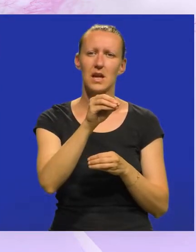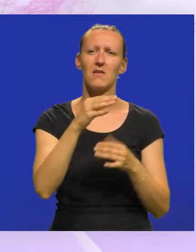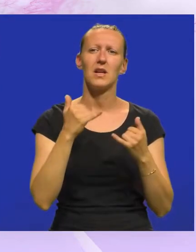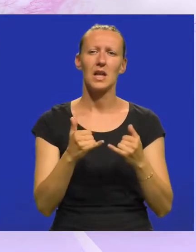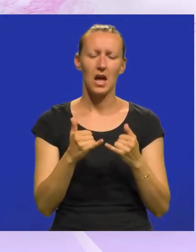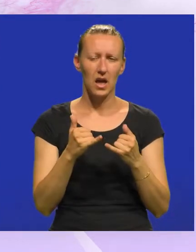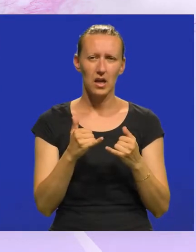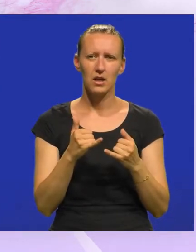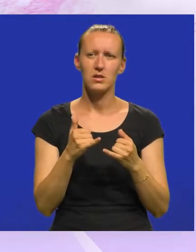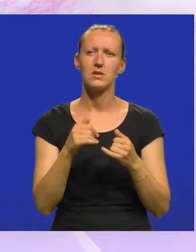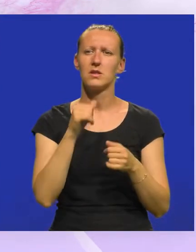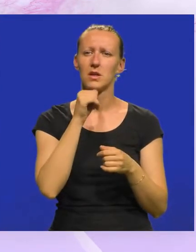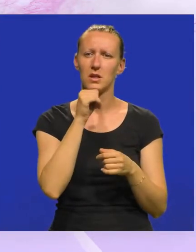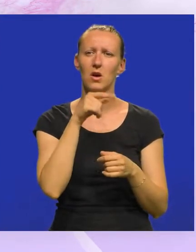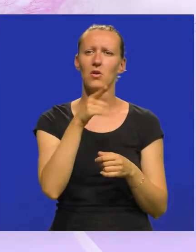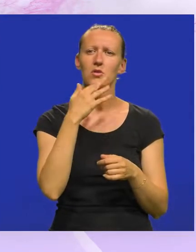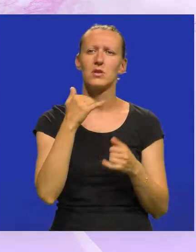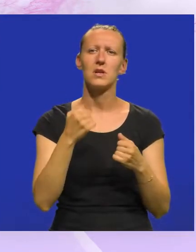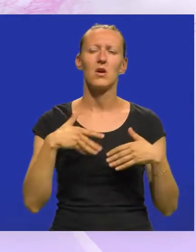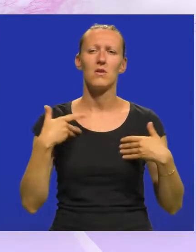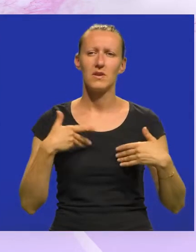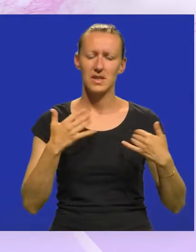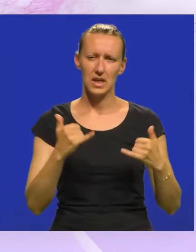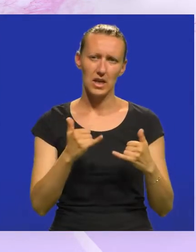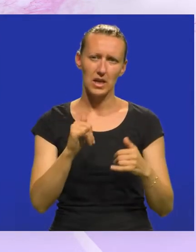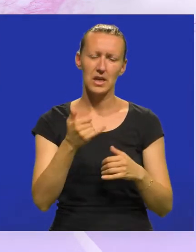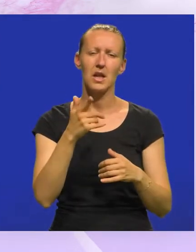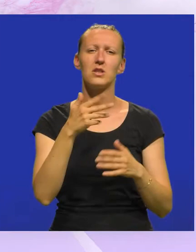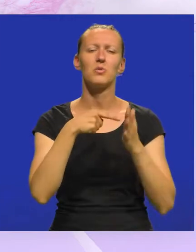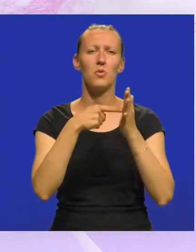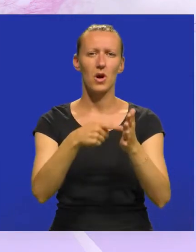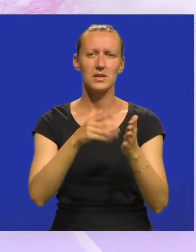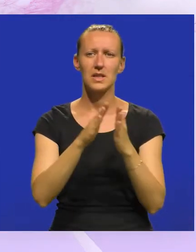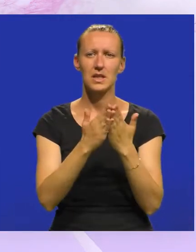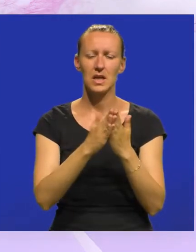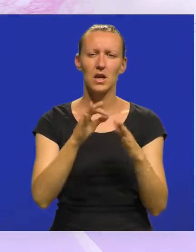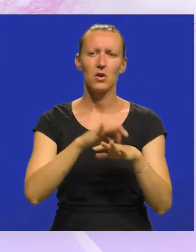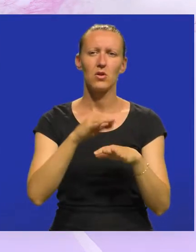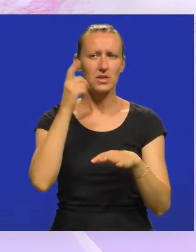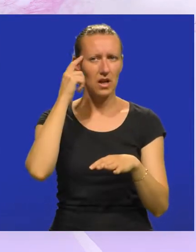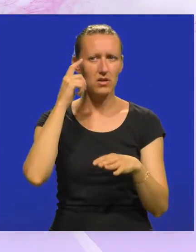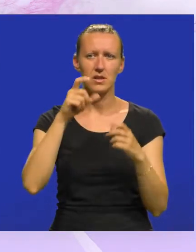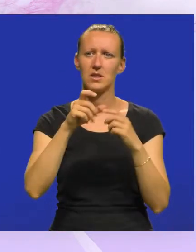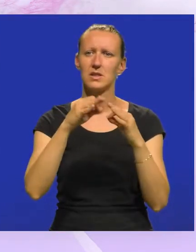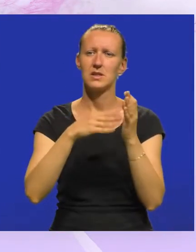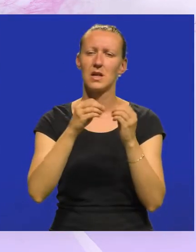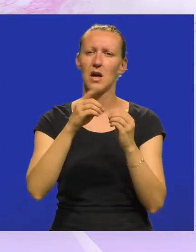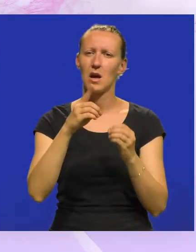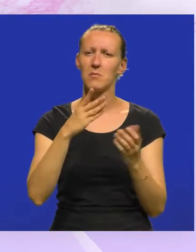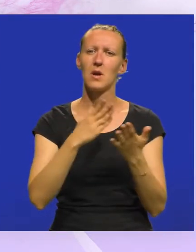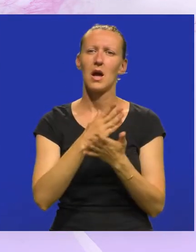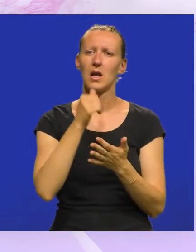današnjice i ono što nas jako veseli danas je da će prezentirati knjigu Doktor znanosti Mauro Sambi, ali